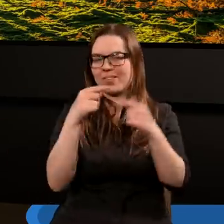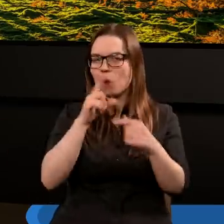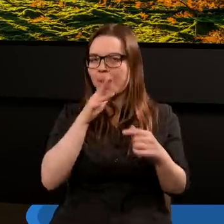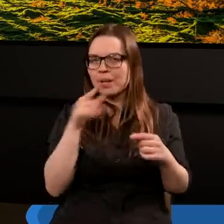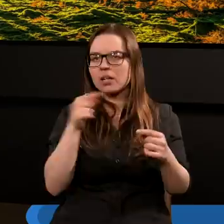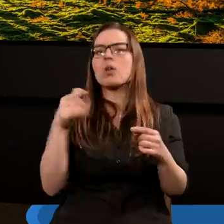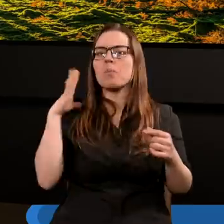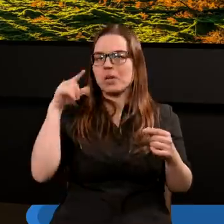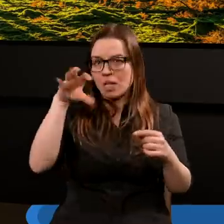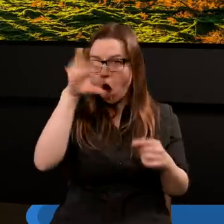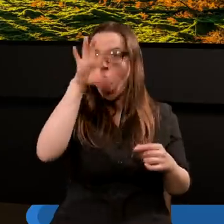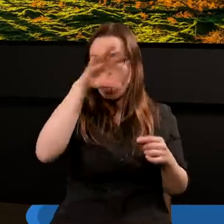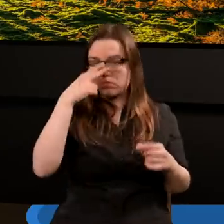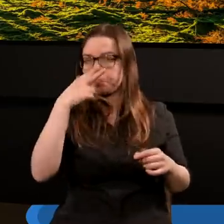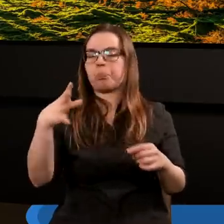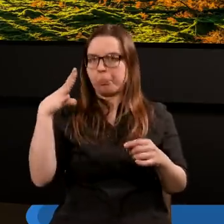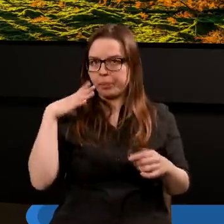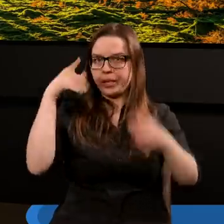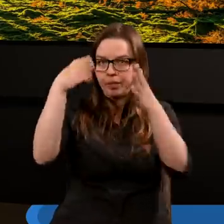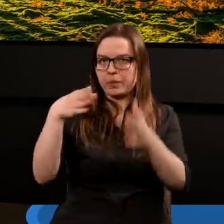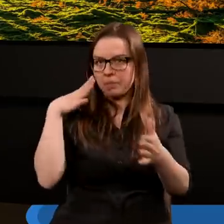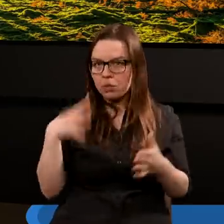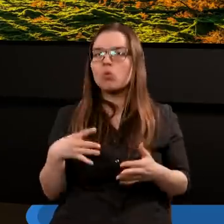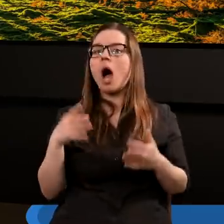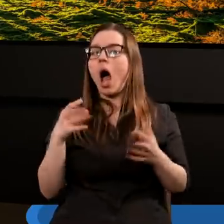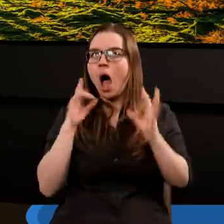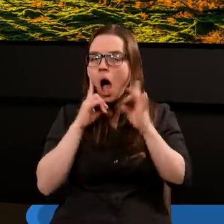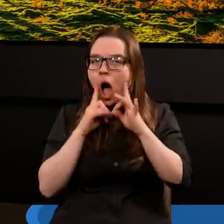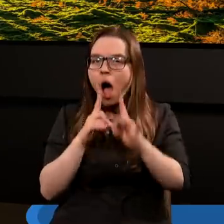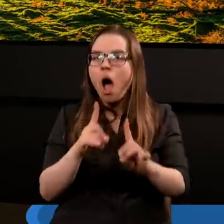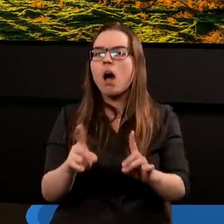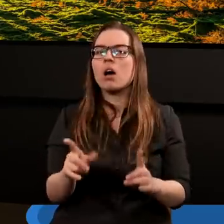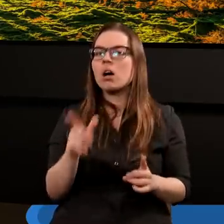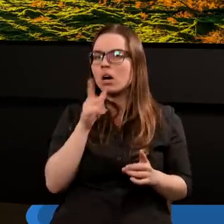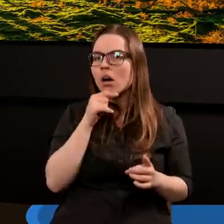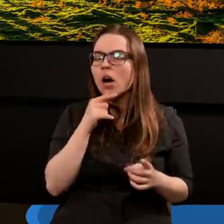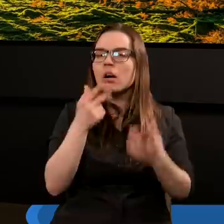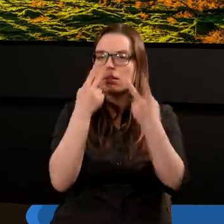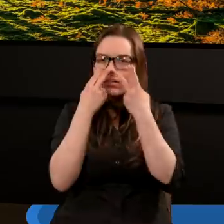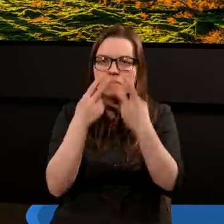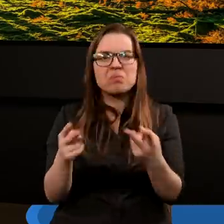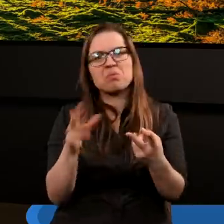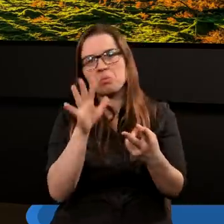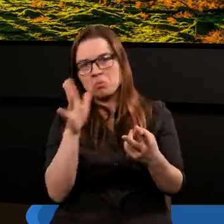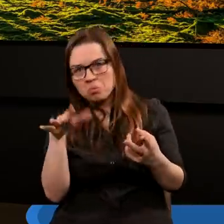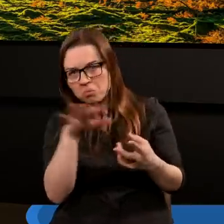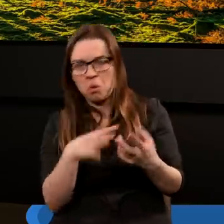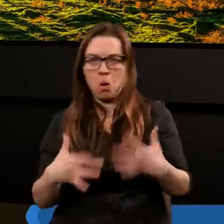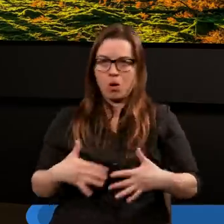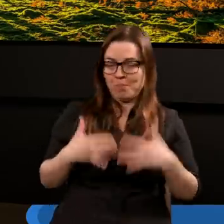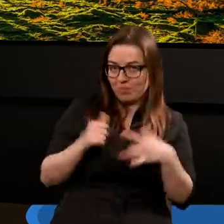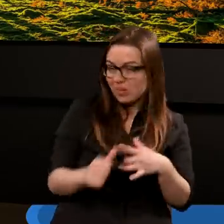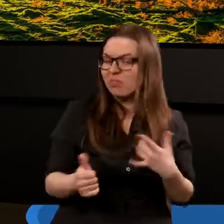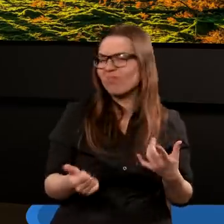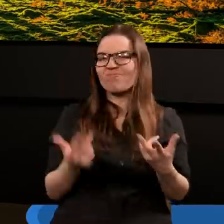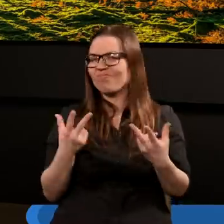Byłem tam, oglądałem to. Akurat, faktycznie, samo wzgórze Megido nie jest jakoś tam bardzo imponujące,